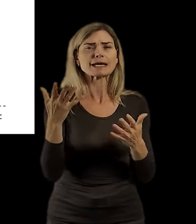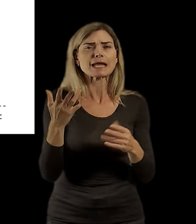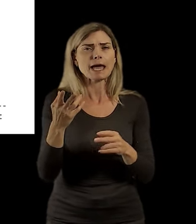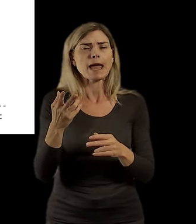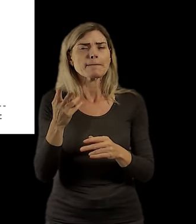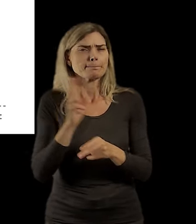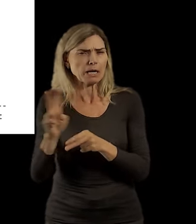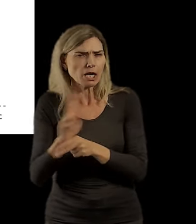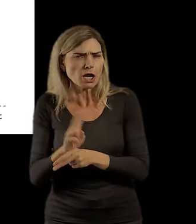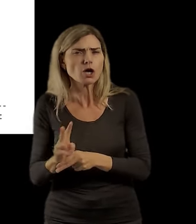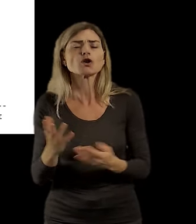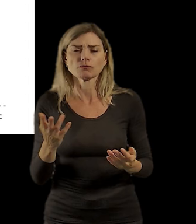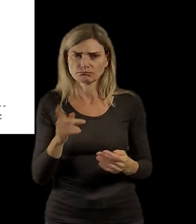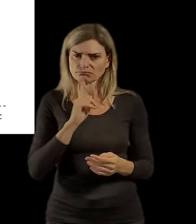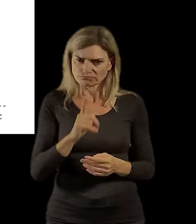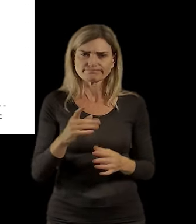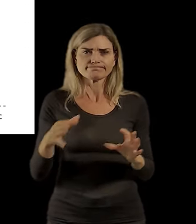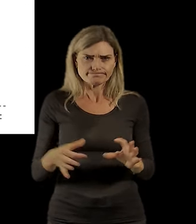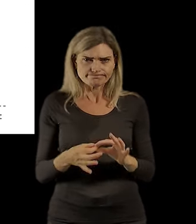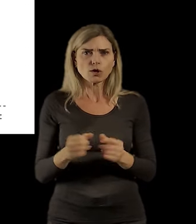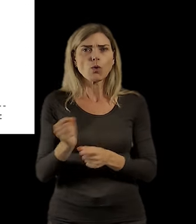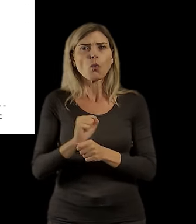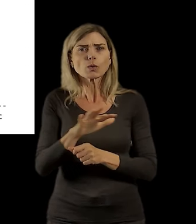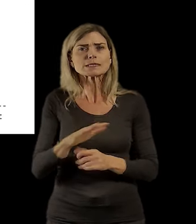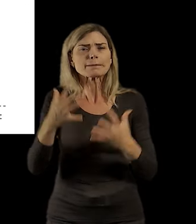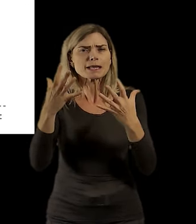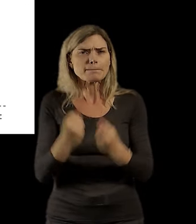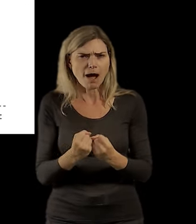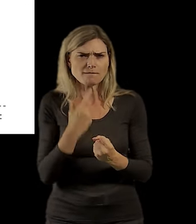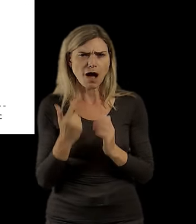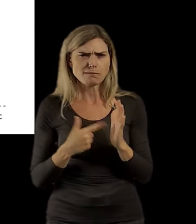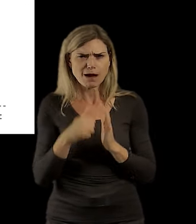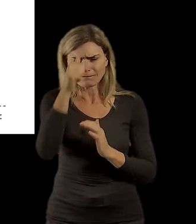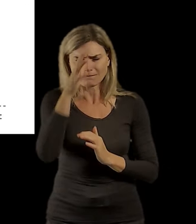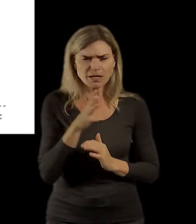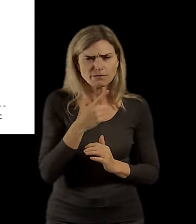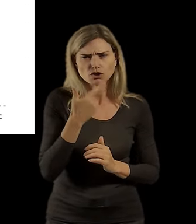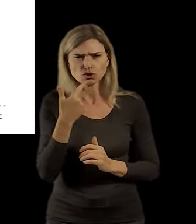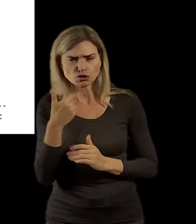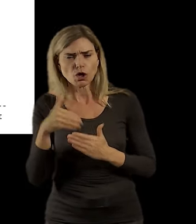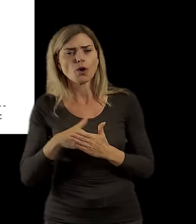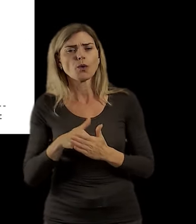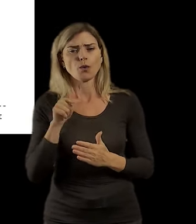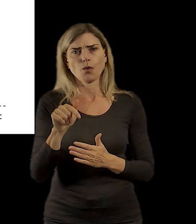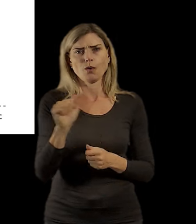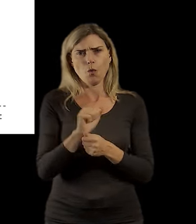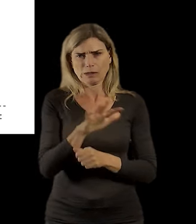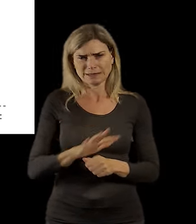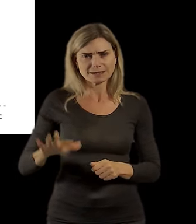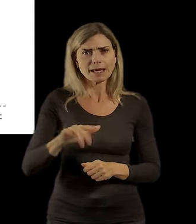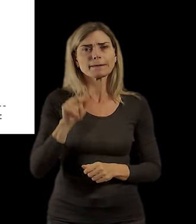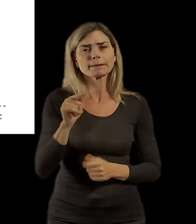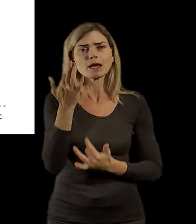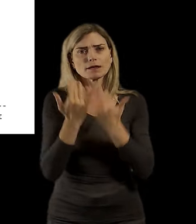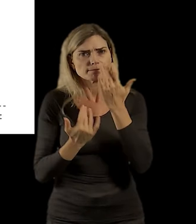nedostatkem kapacit. Jsou to opět ty území tmavě, fialová a červená. A to jsou území, kde vychází,